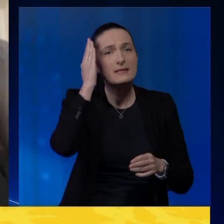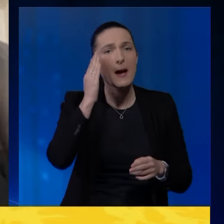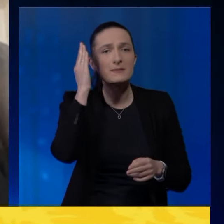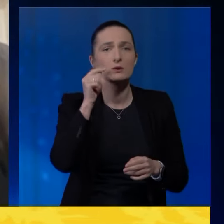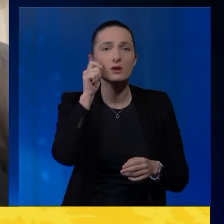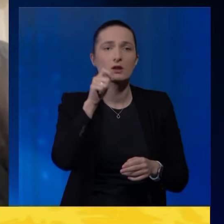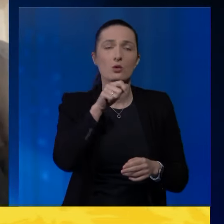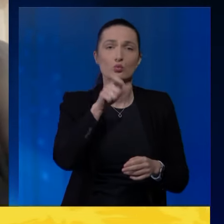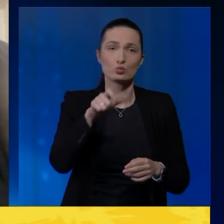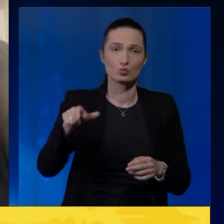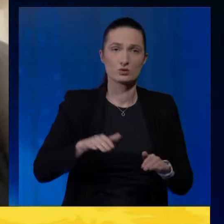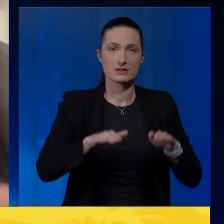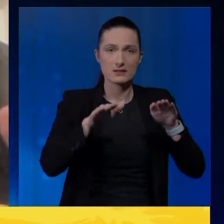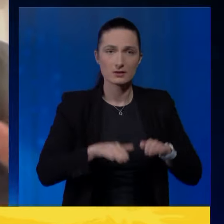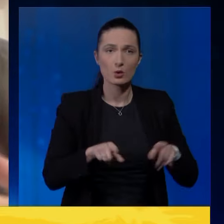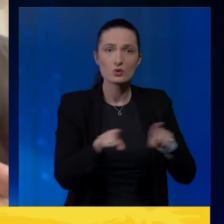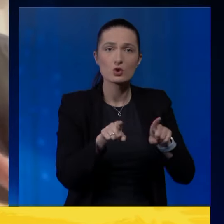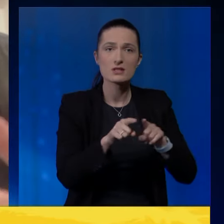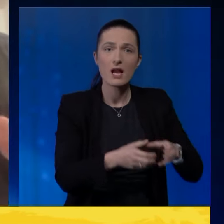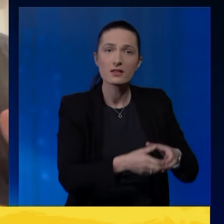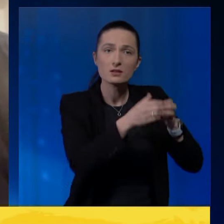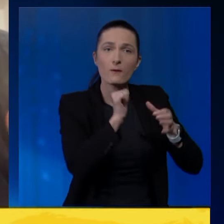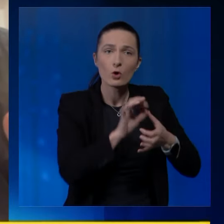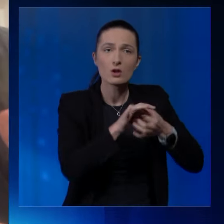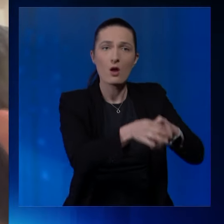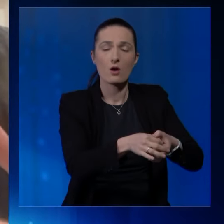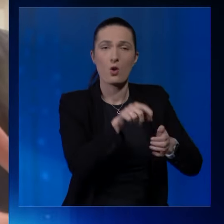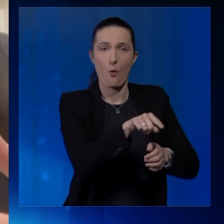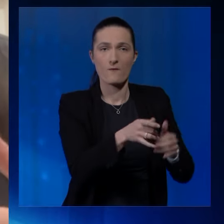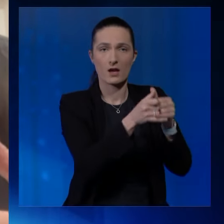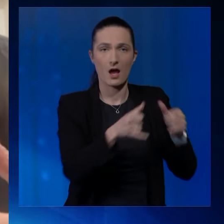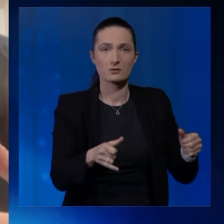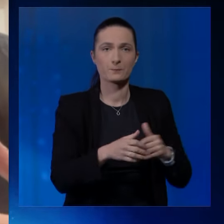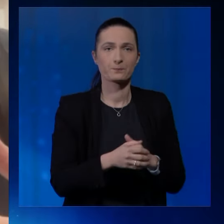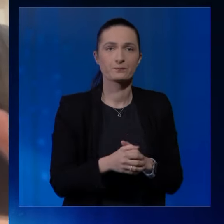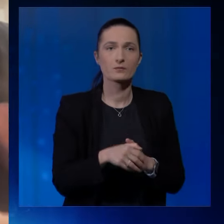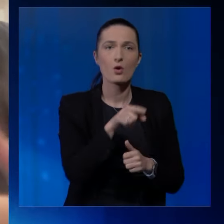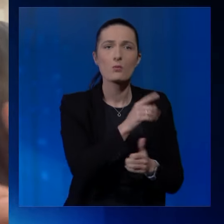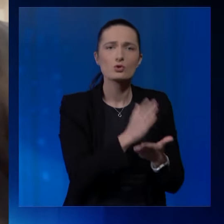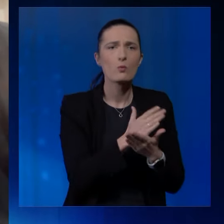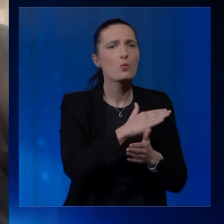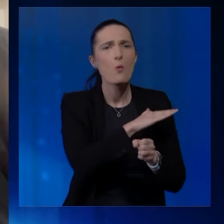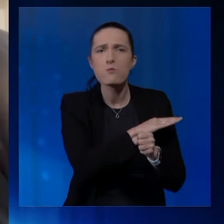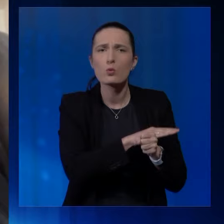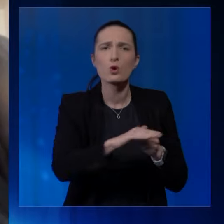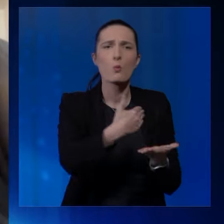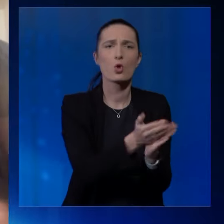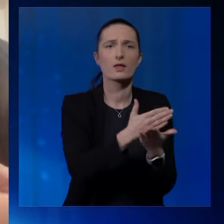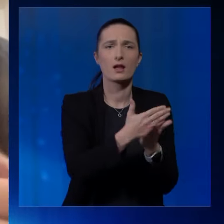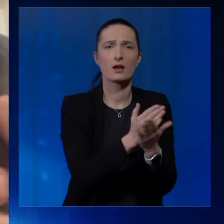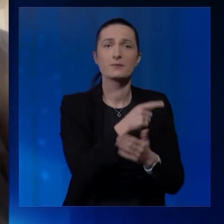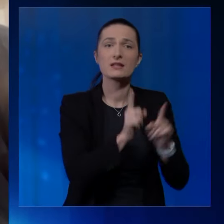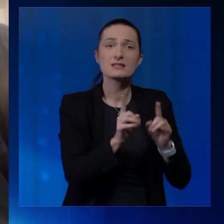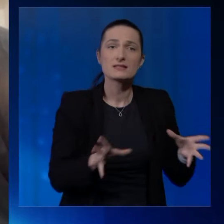zamisliti Kenane, da ljudi sjede u istoj zgradi i da vode ovaj grad. Oni biu potno podijeljeni.